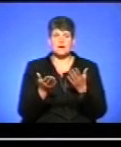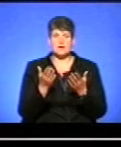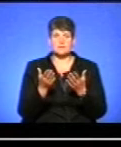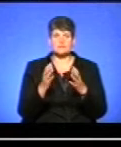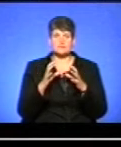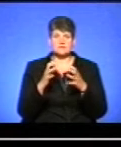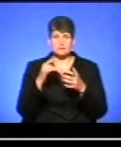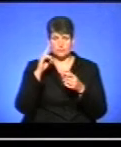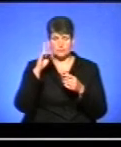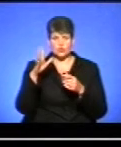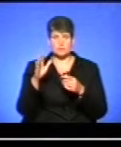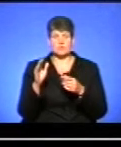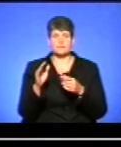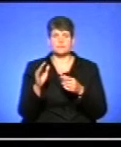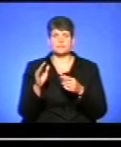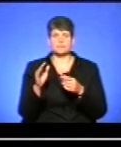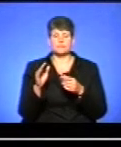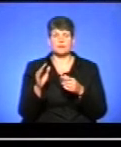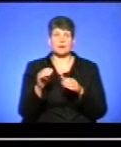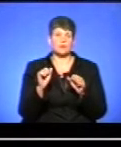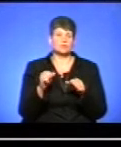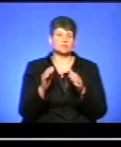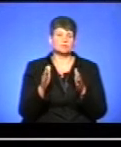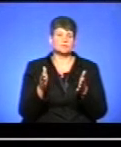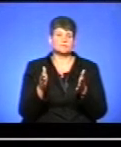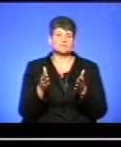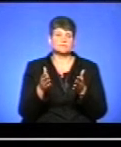відомі, там, Gmail, Google, або, відповідно, може бути, там,